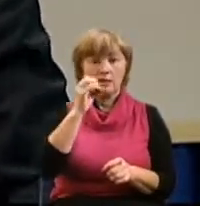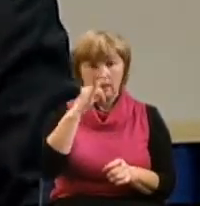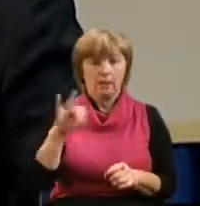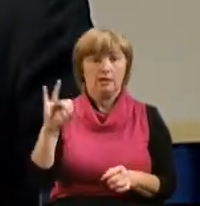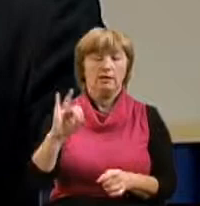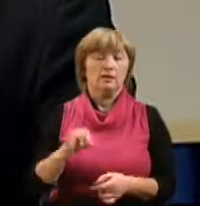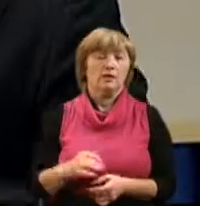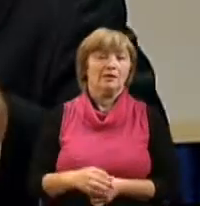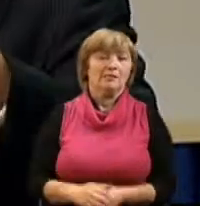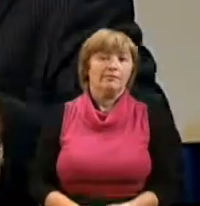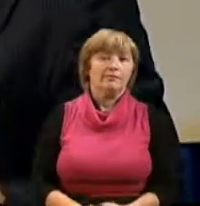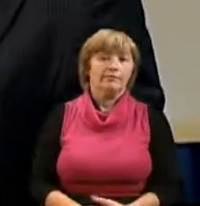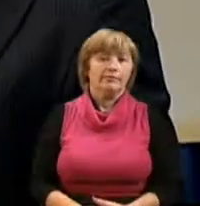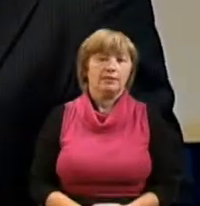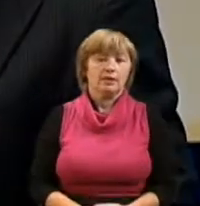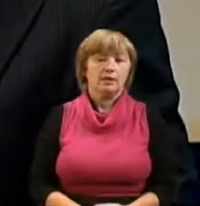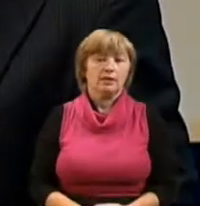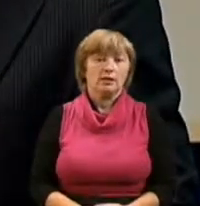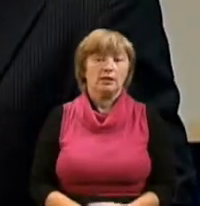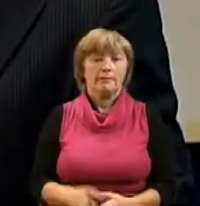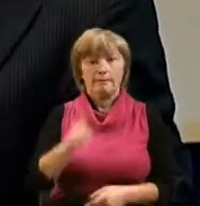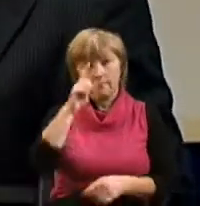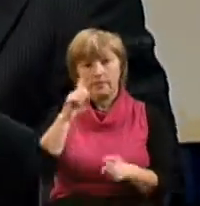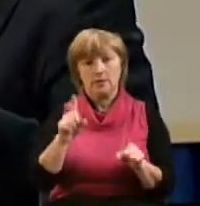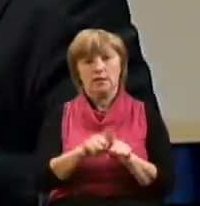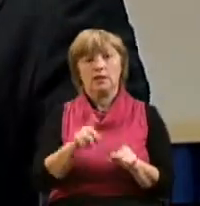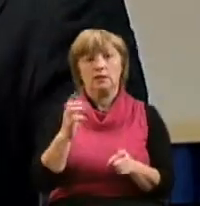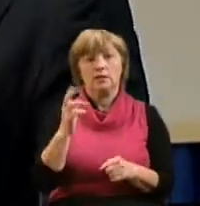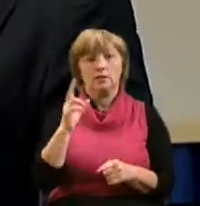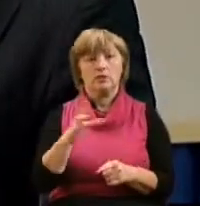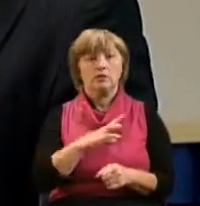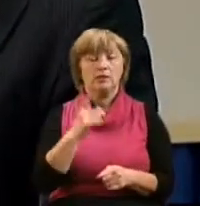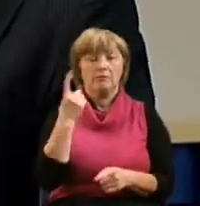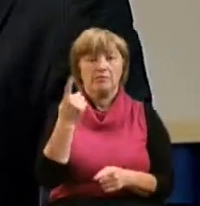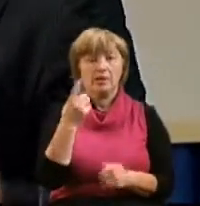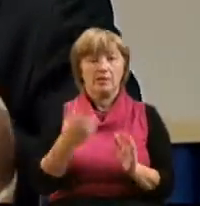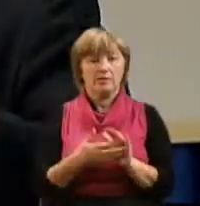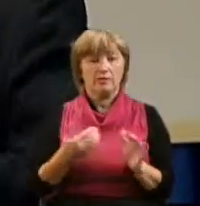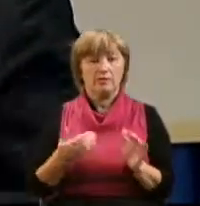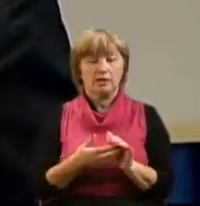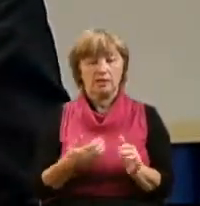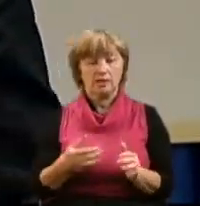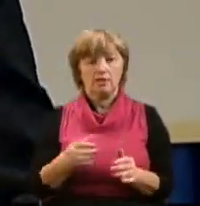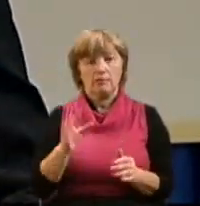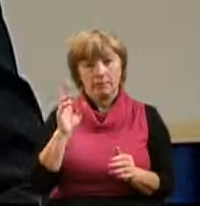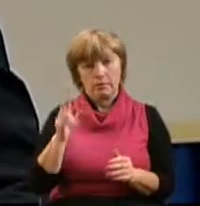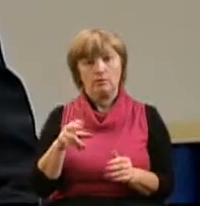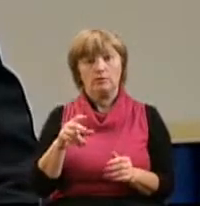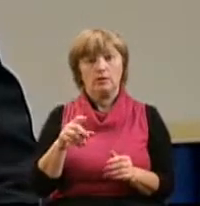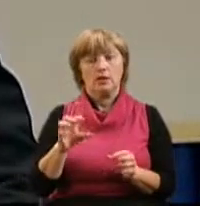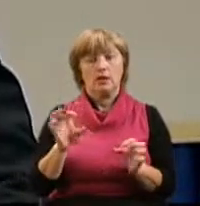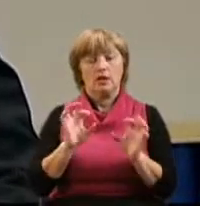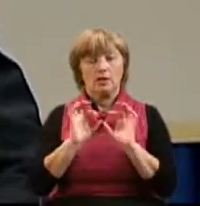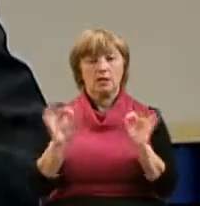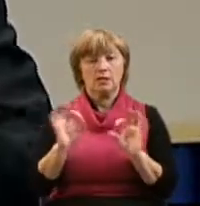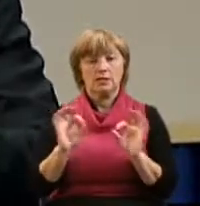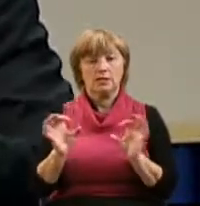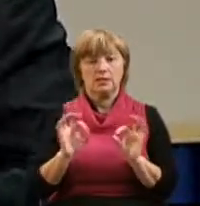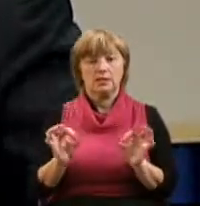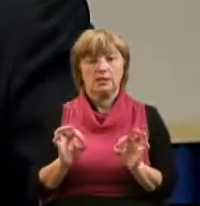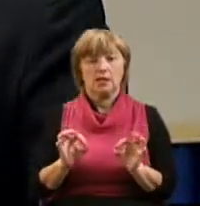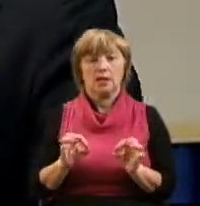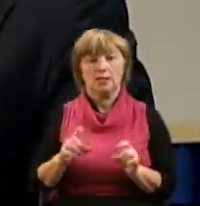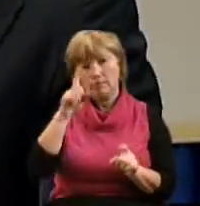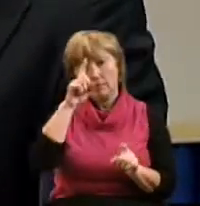первозванный. Вот это брат Петра, который был первым призван, и уже он потом рассказал Петру. Но во всех